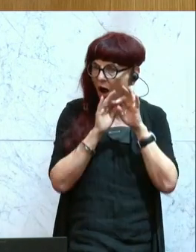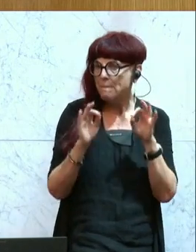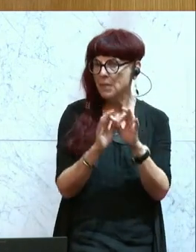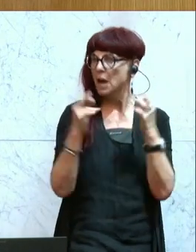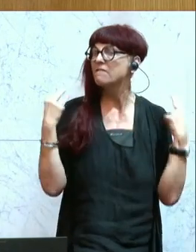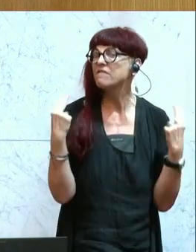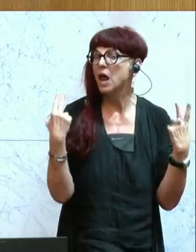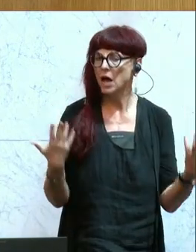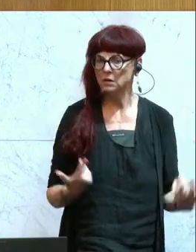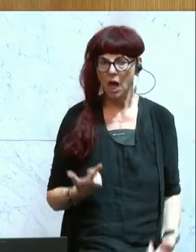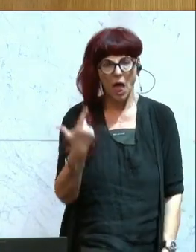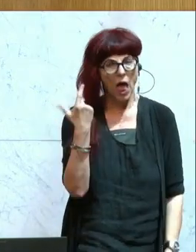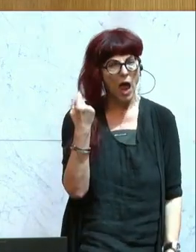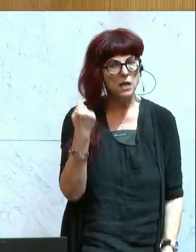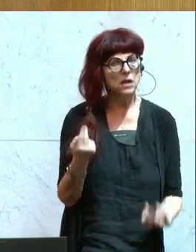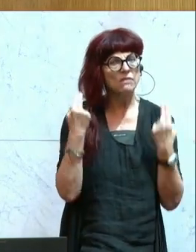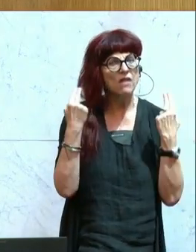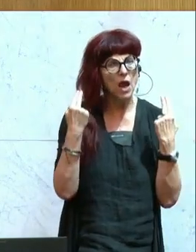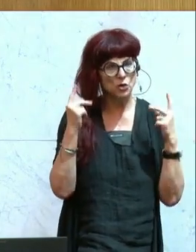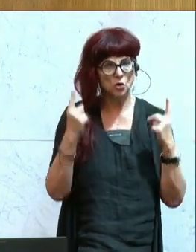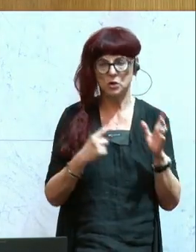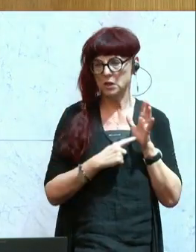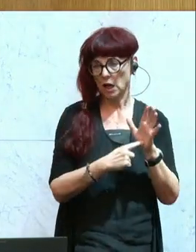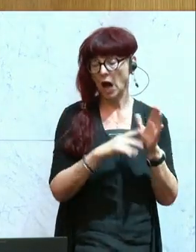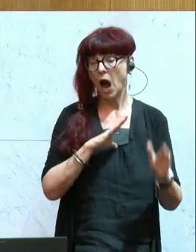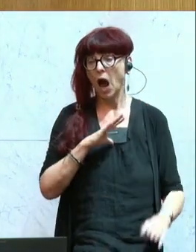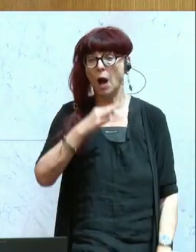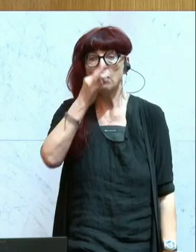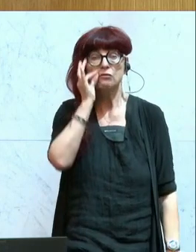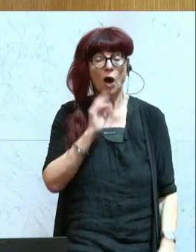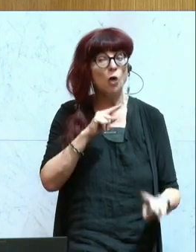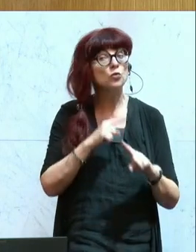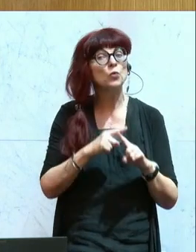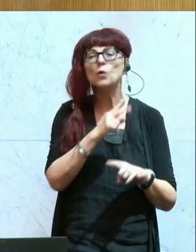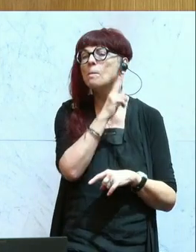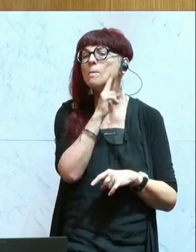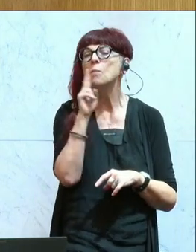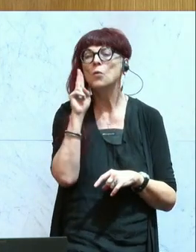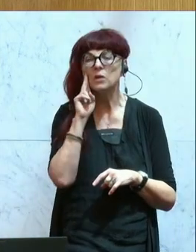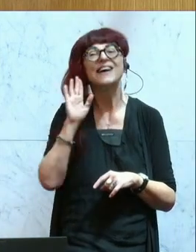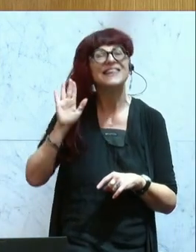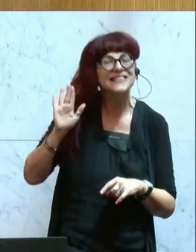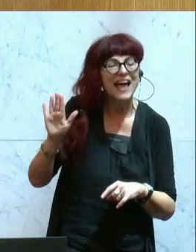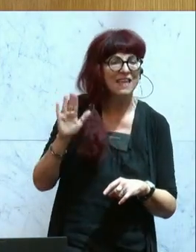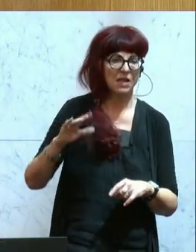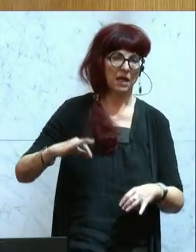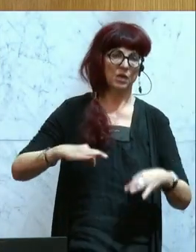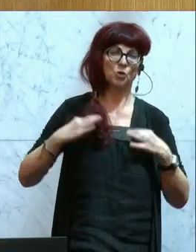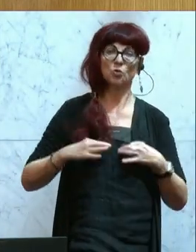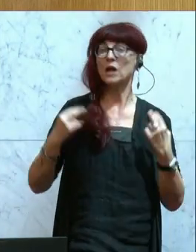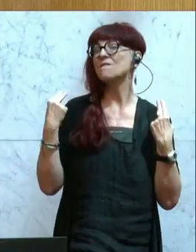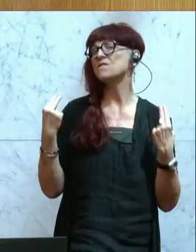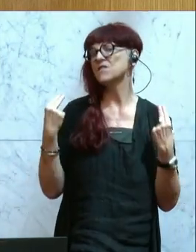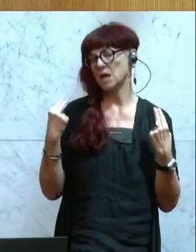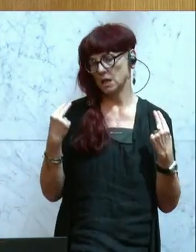Wert von Eltern insgesamt. Aber Frauen und Mütter sind es, deren Gesundheit wesentlich und wichtig